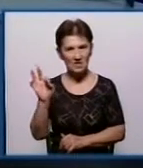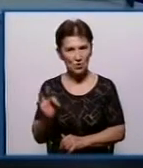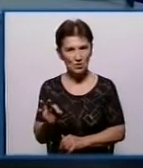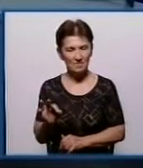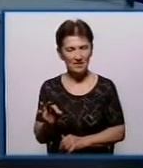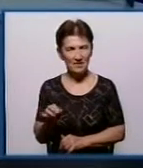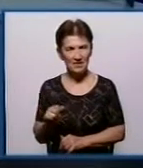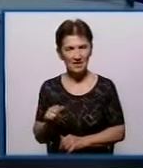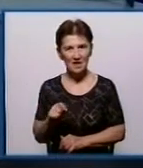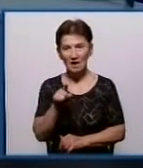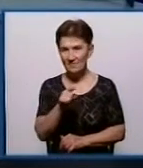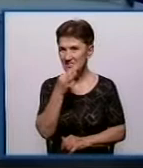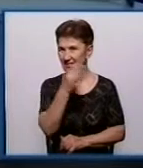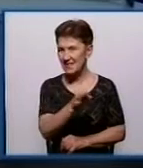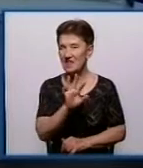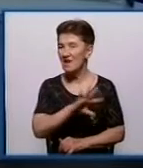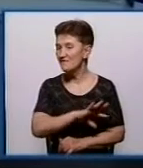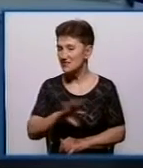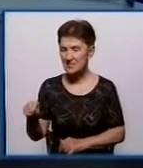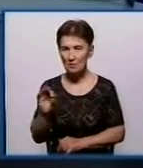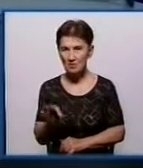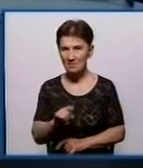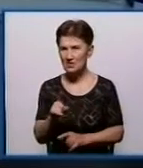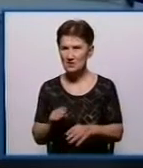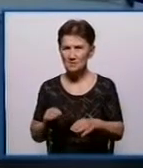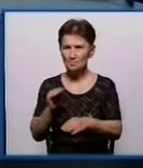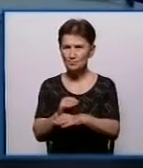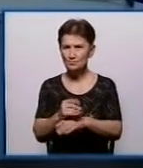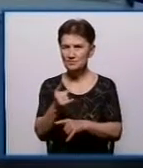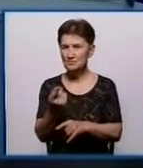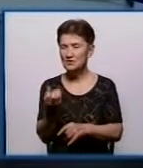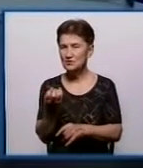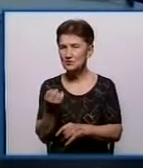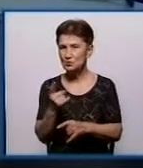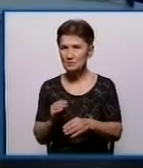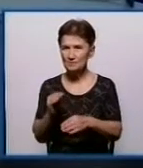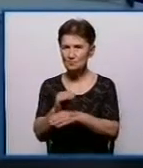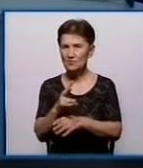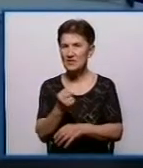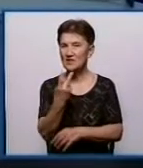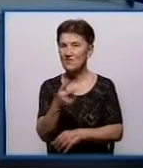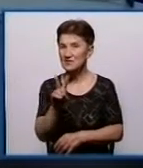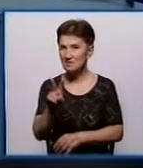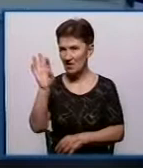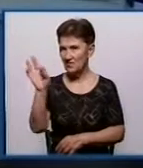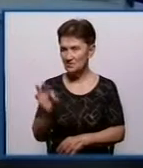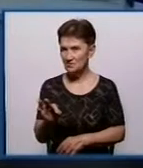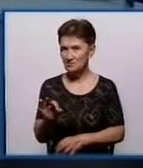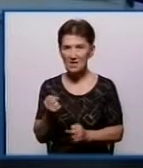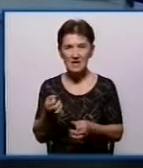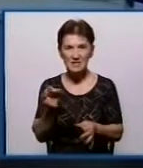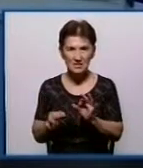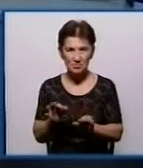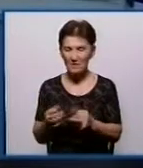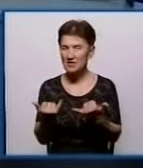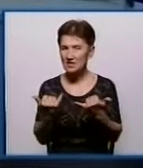Дмитре, ви сказали все правильно, тільки ви не додали, що ми в таблиці ще ж показали підвищення на 22%. Насправді, ми станом